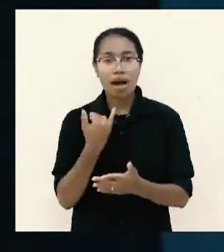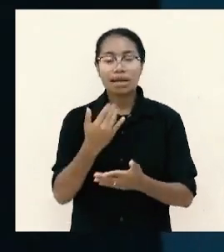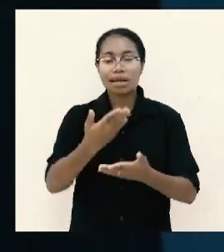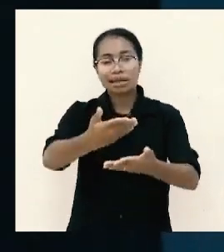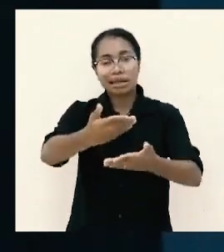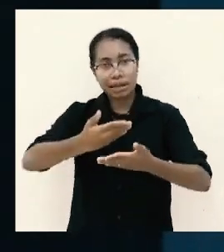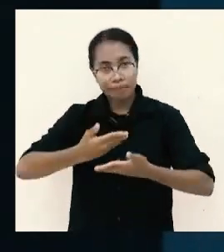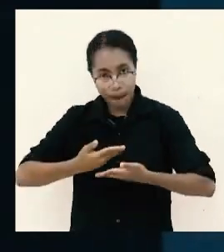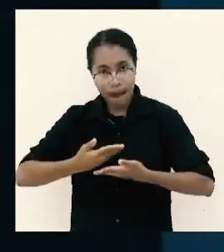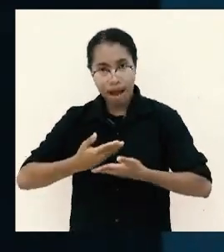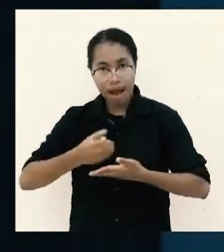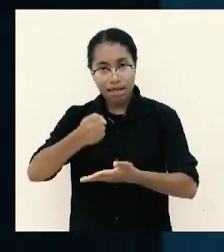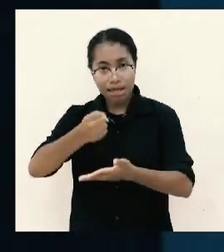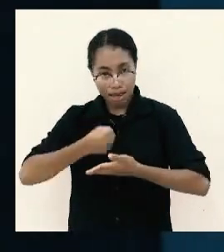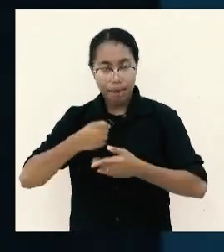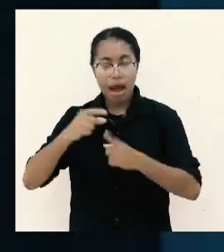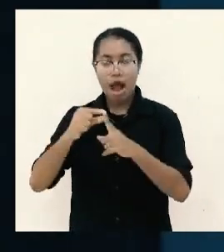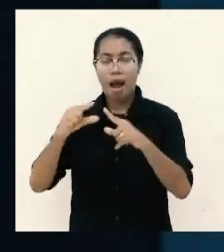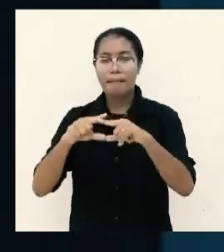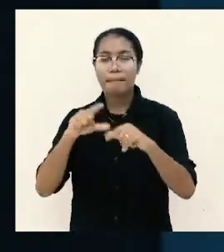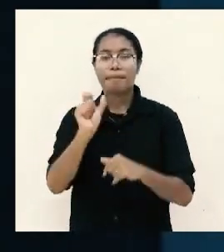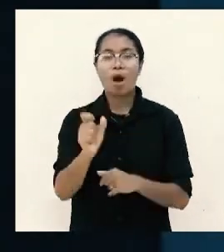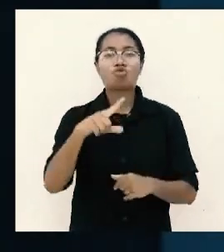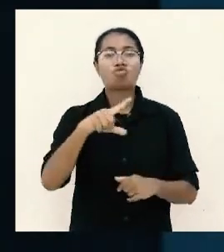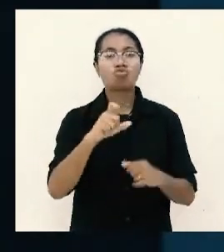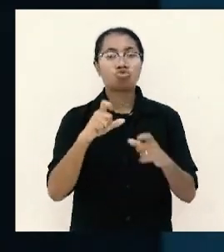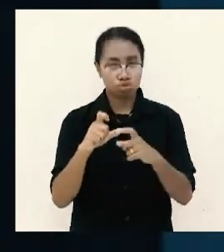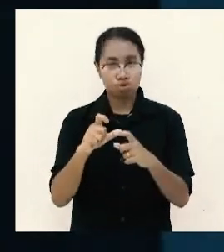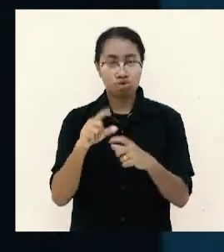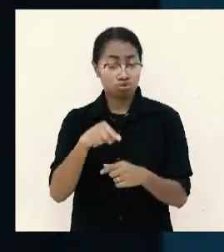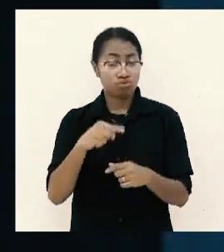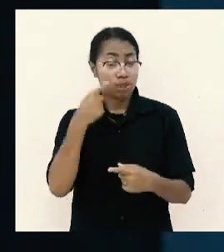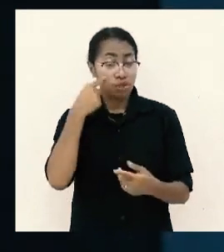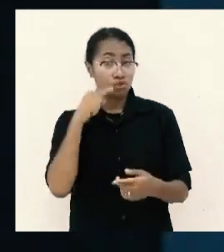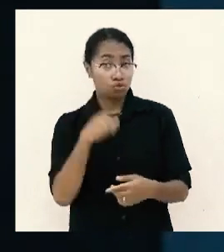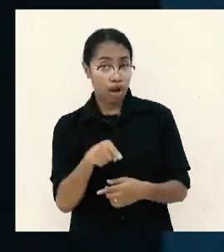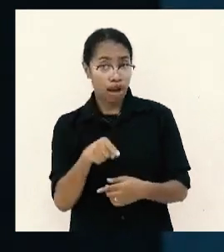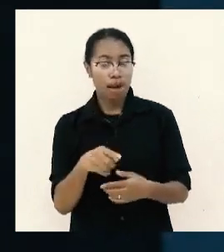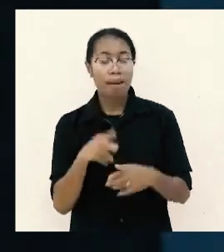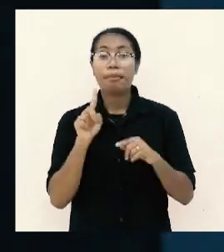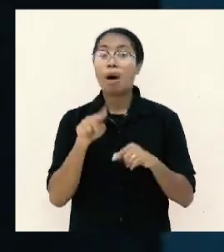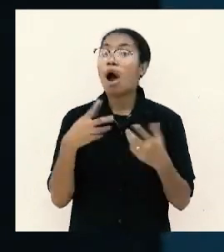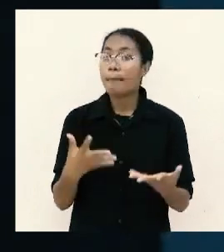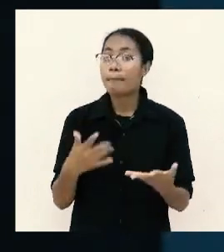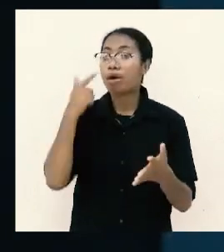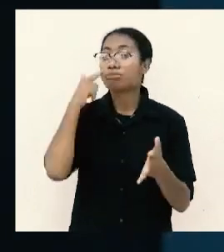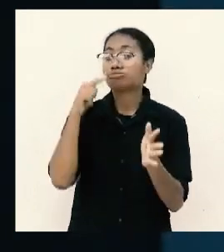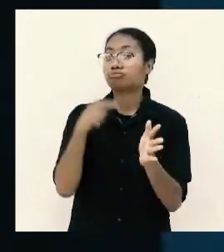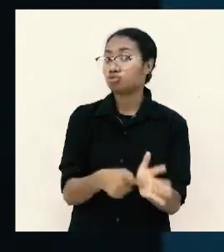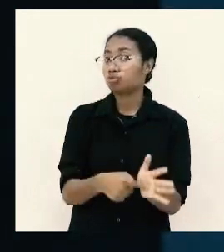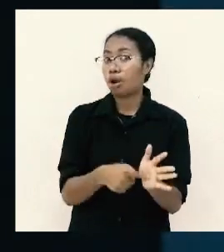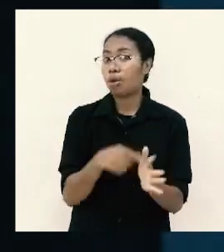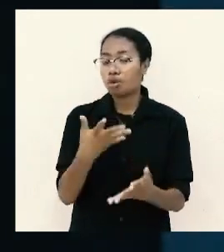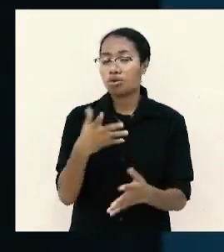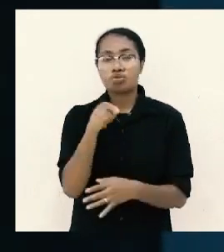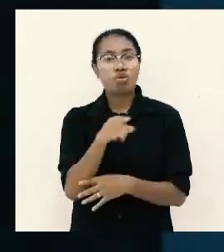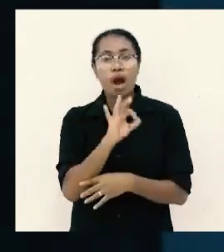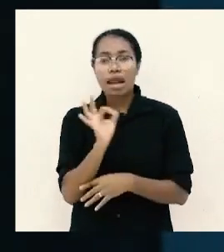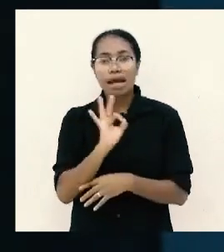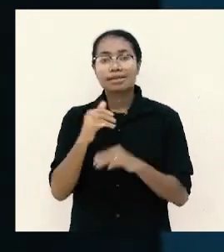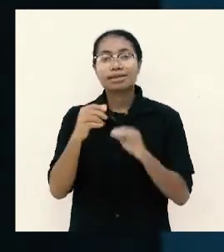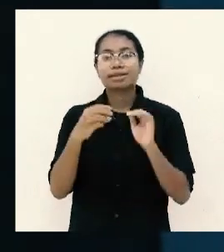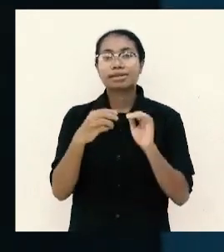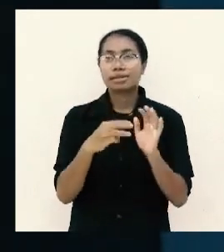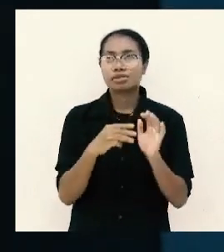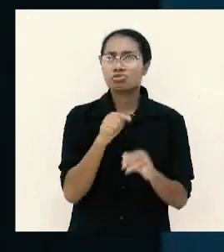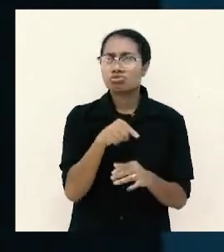Paulus ini menunjukkan bahwa bukanlah merupakan kesalahan kalau